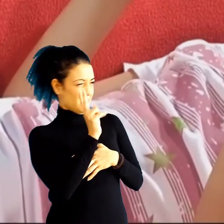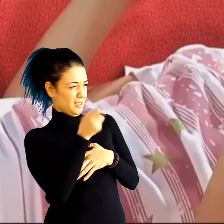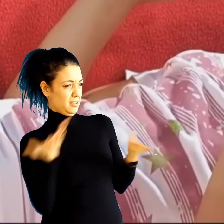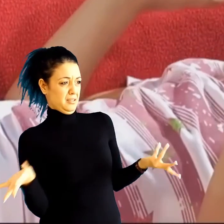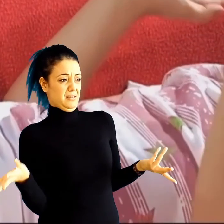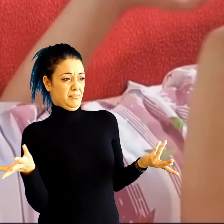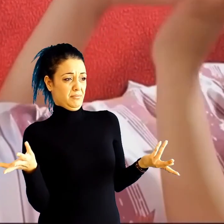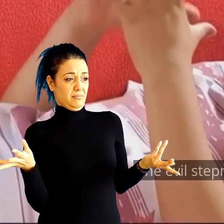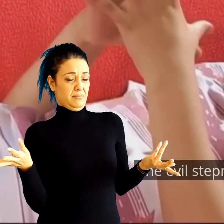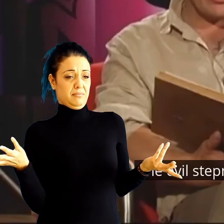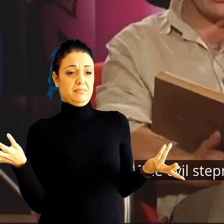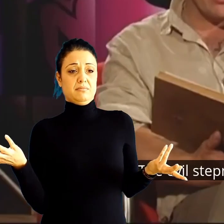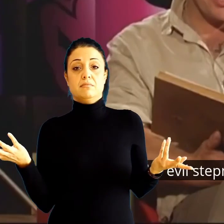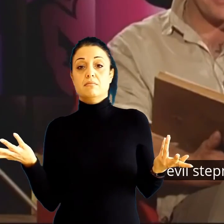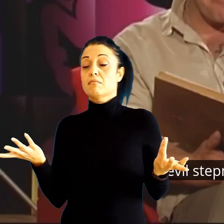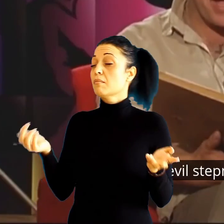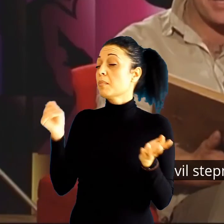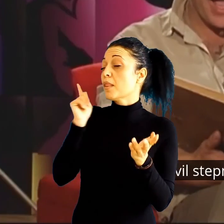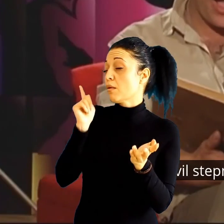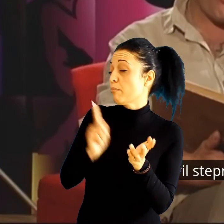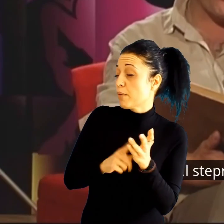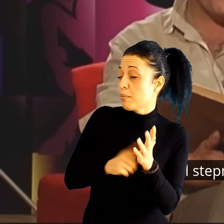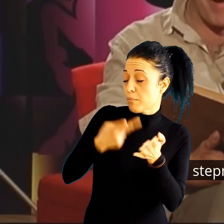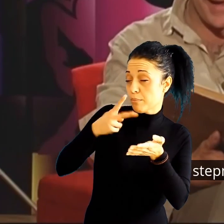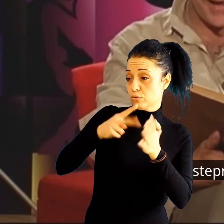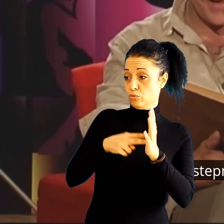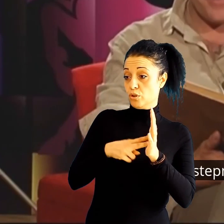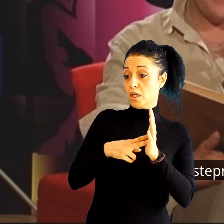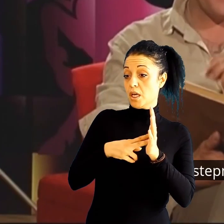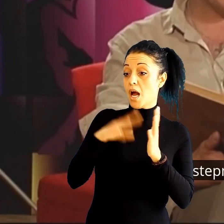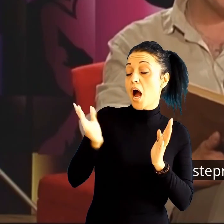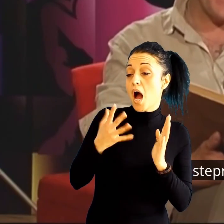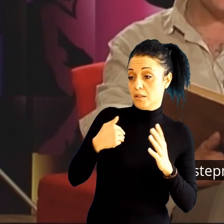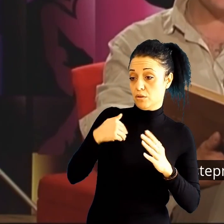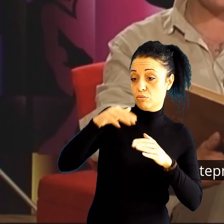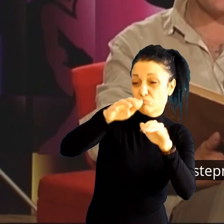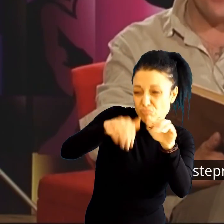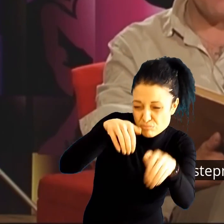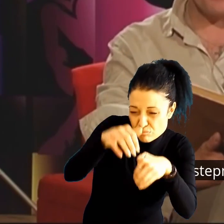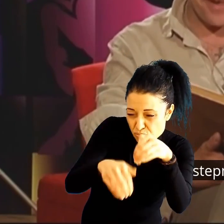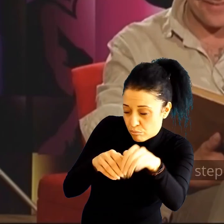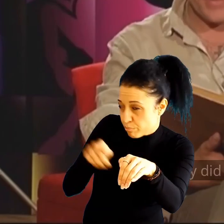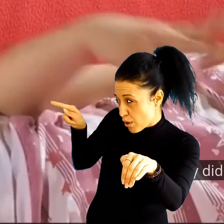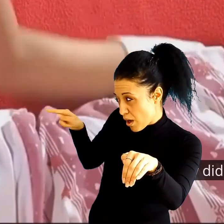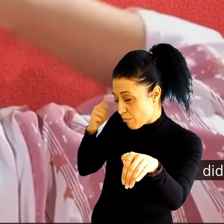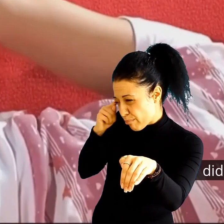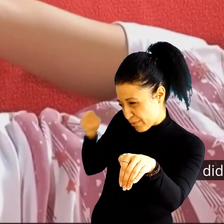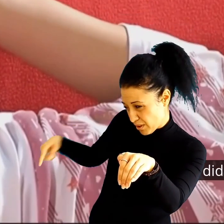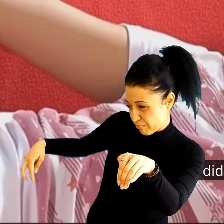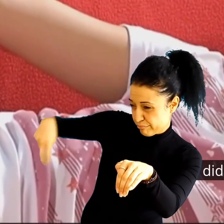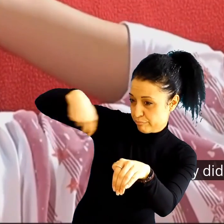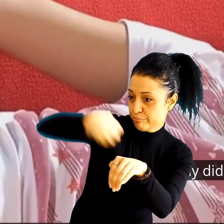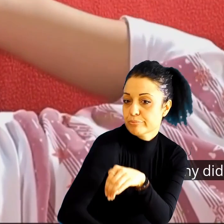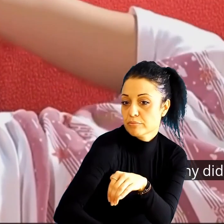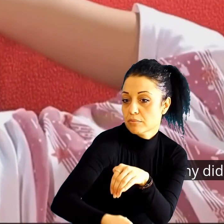«Страшно!» «Лошата макеа од мака не знаела што да прави». «Што је